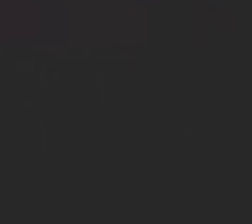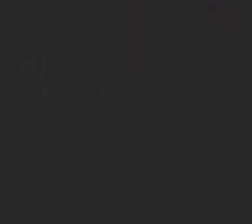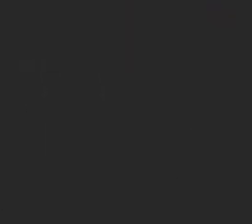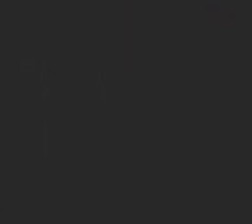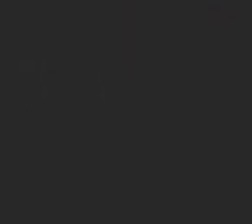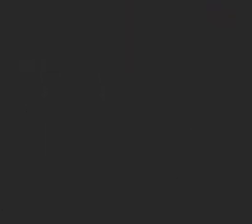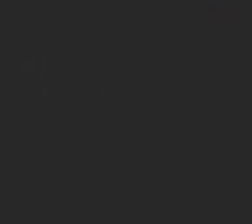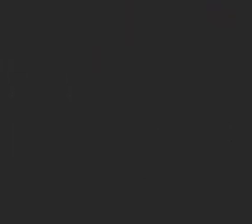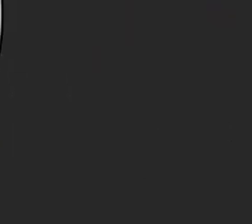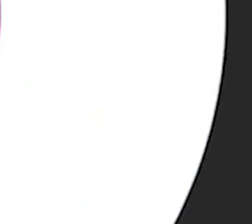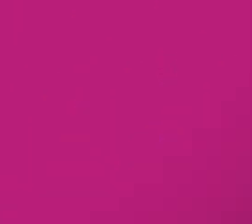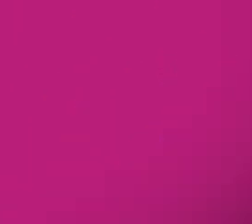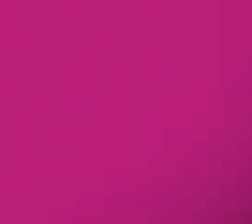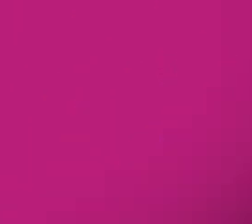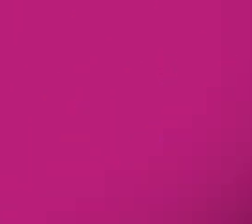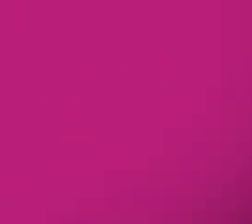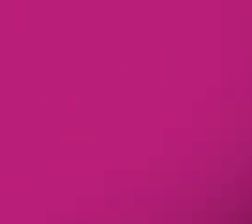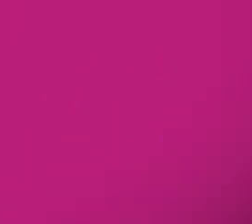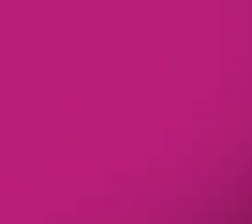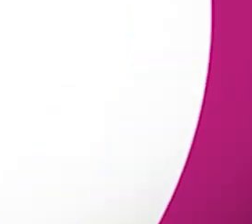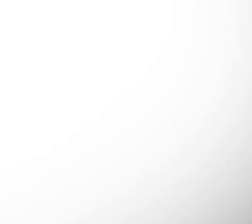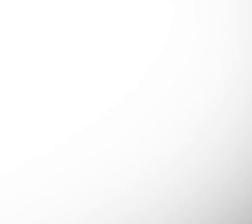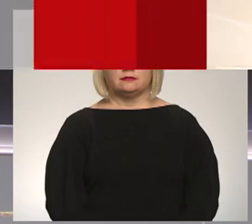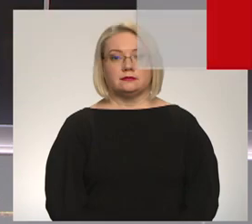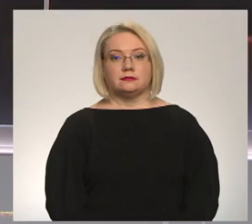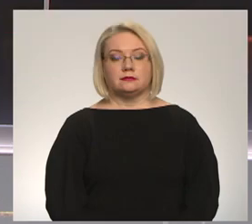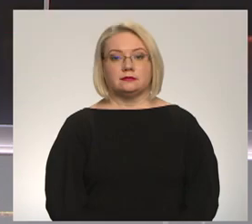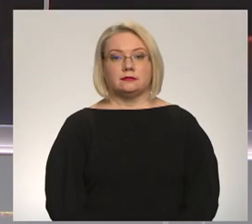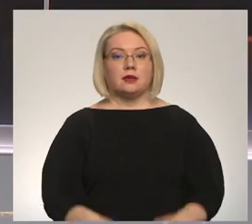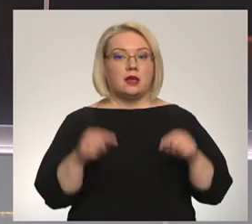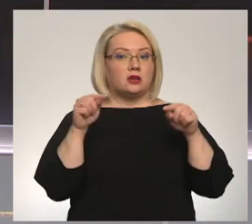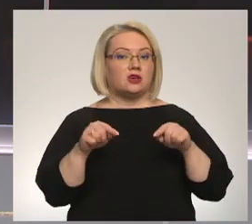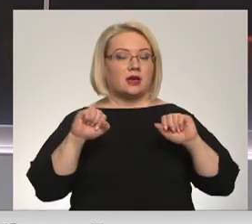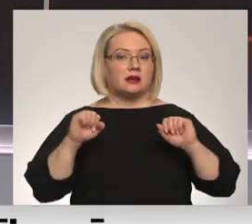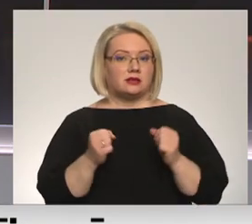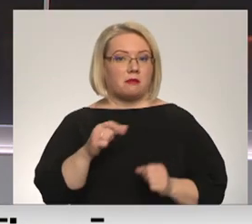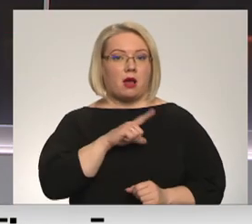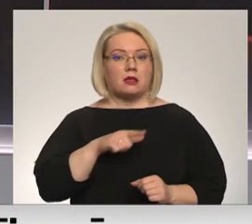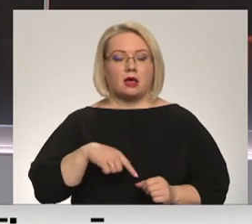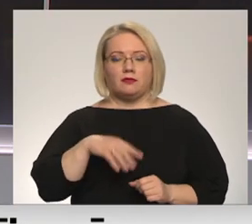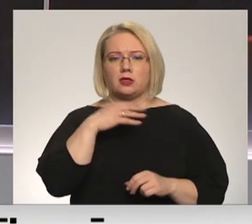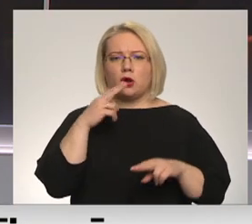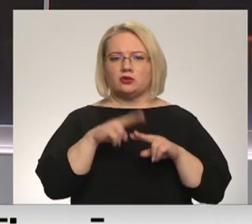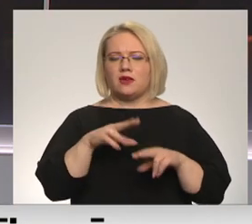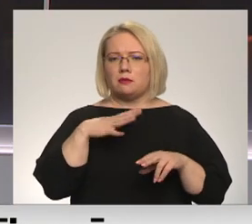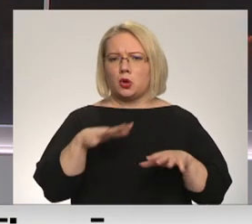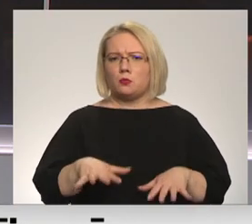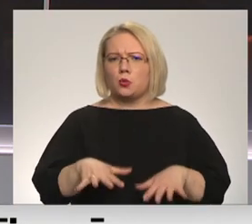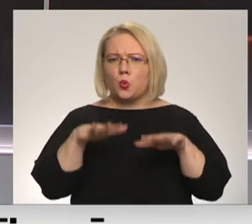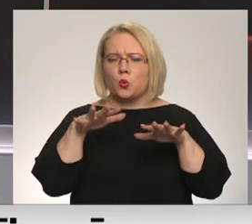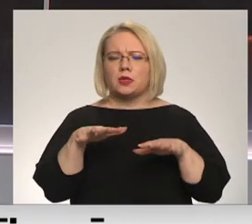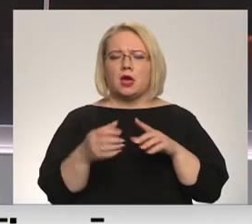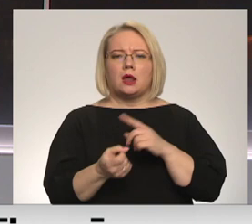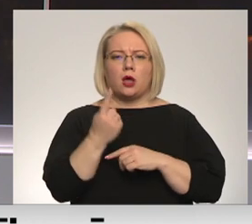Re! Viss ēters ir te! Šajā zīmā Latvijā daudz viet bijuši plūdi vai pali.